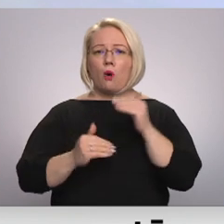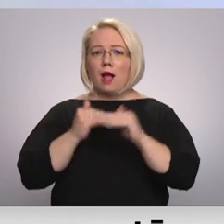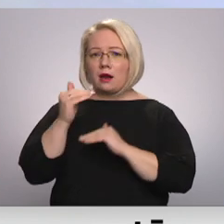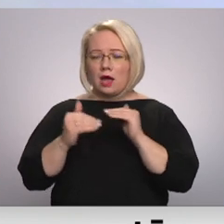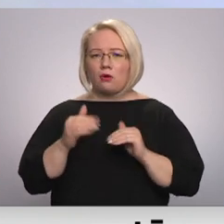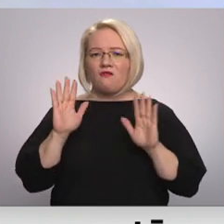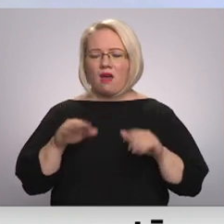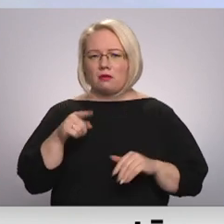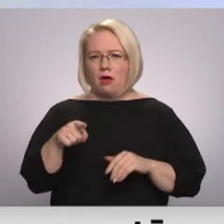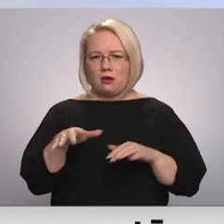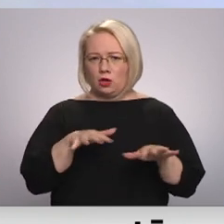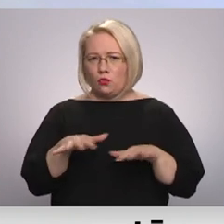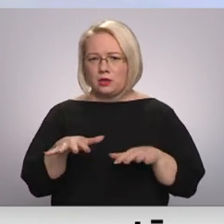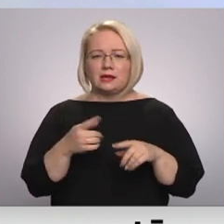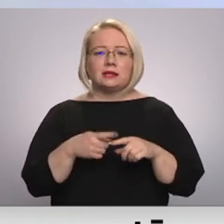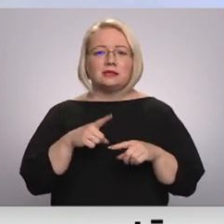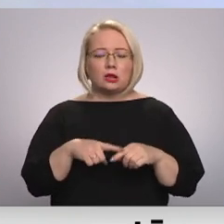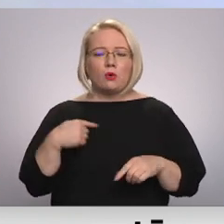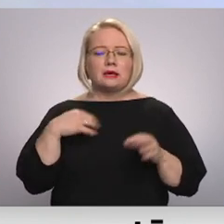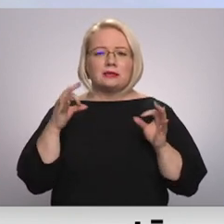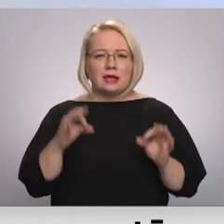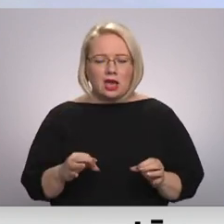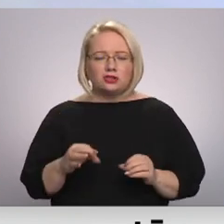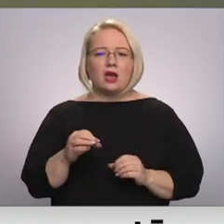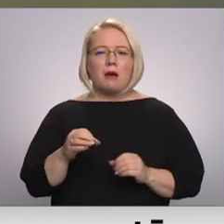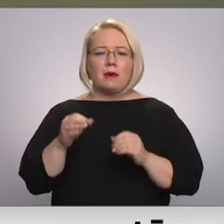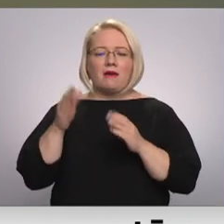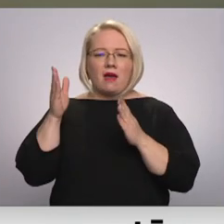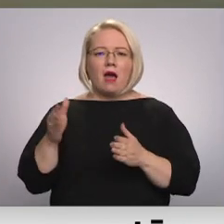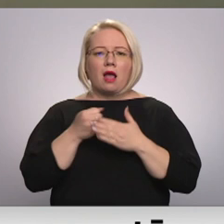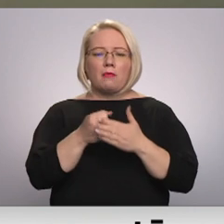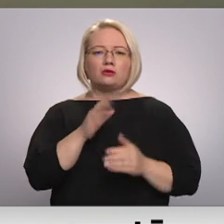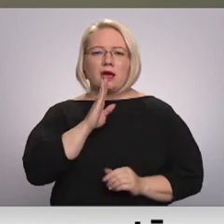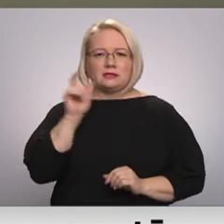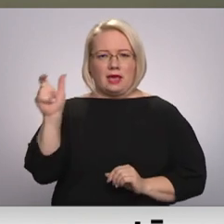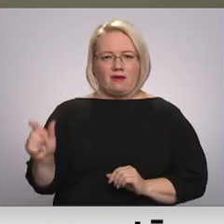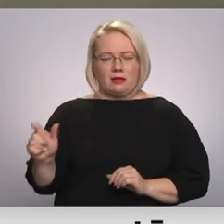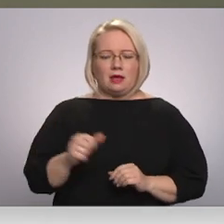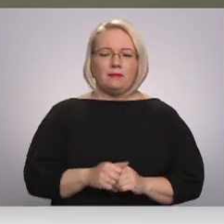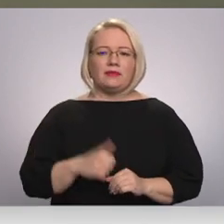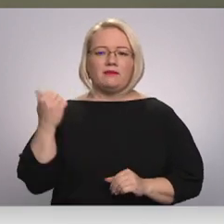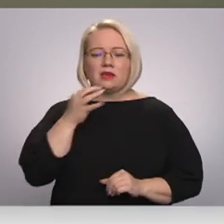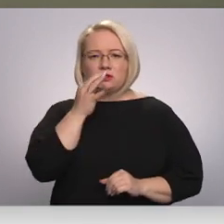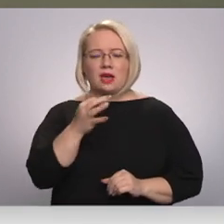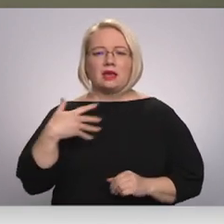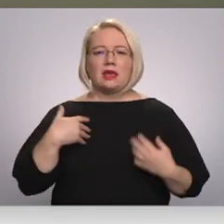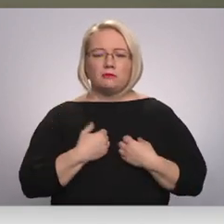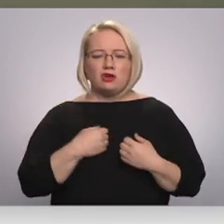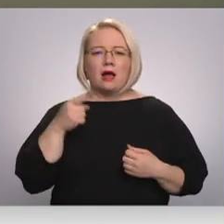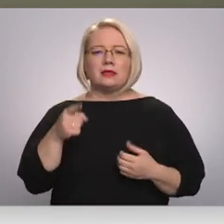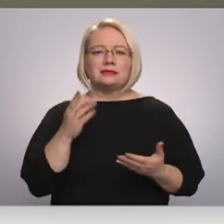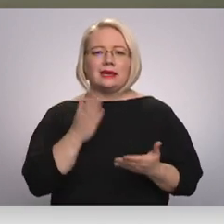Šādi var rīkoties. Līdz ar to es tiešām viņu atbalstu kā sievieti. Diemžēl šis incidents ir